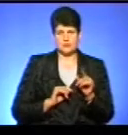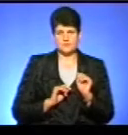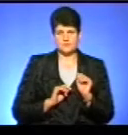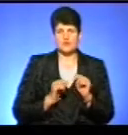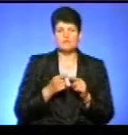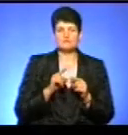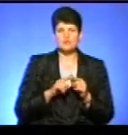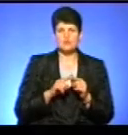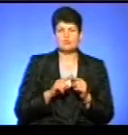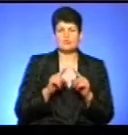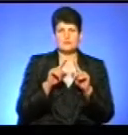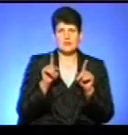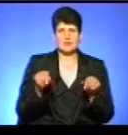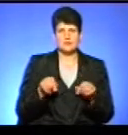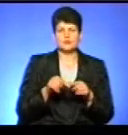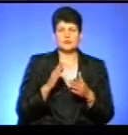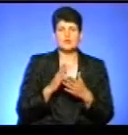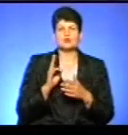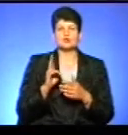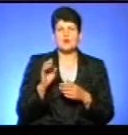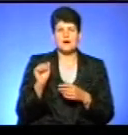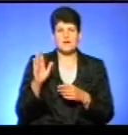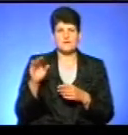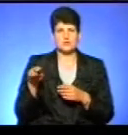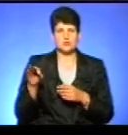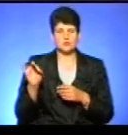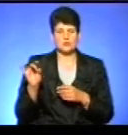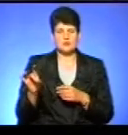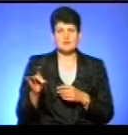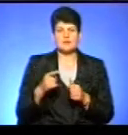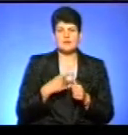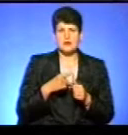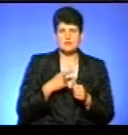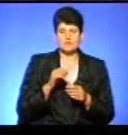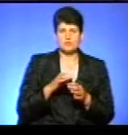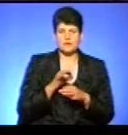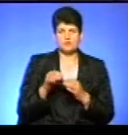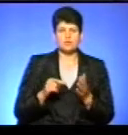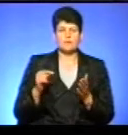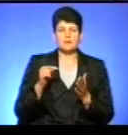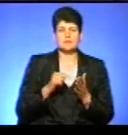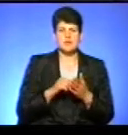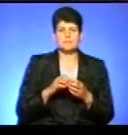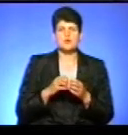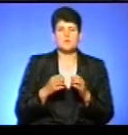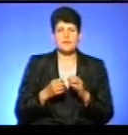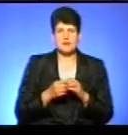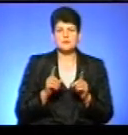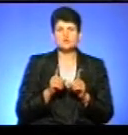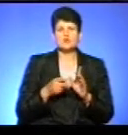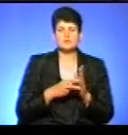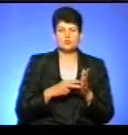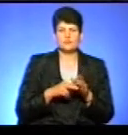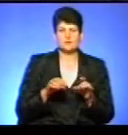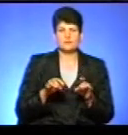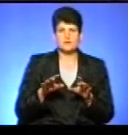В цьому бланку проєкту зазначено автора проєкту, потрібно зазначити назву проєкту, мету проєкту, проблематику, власне, що планується